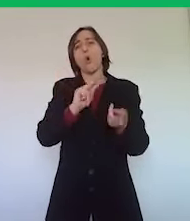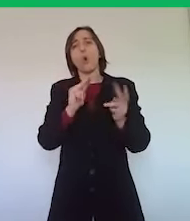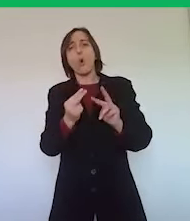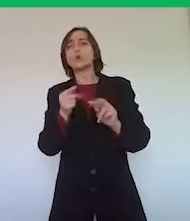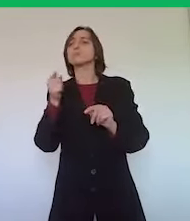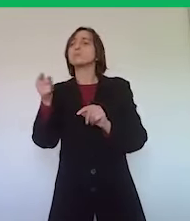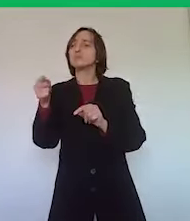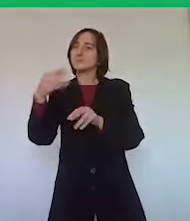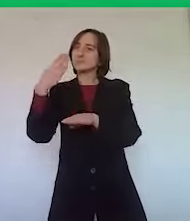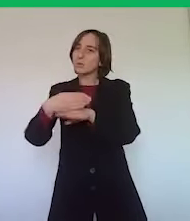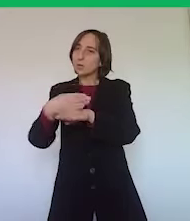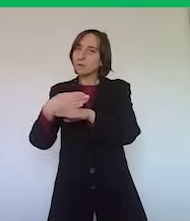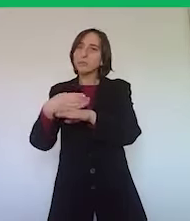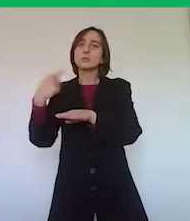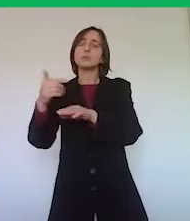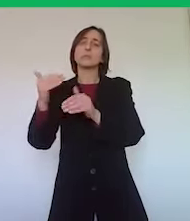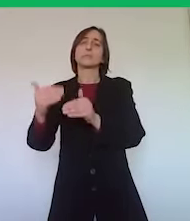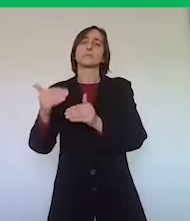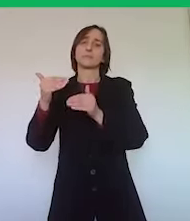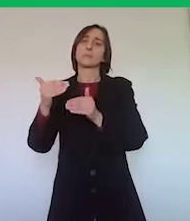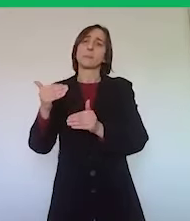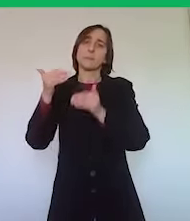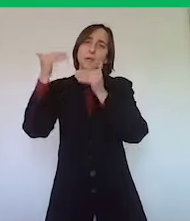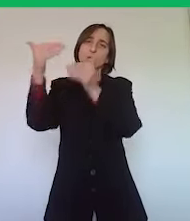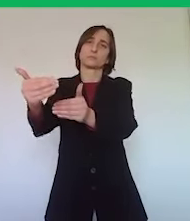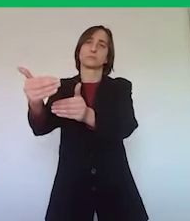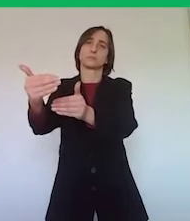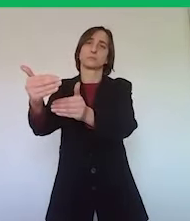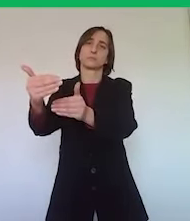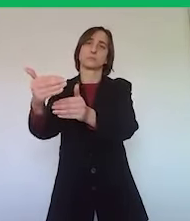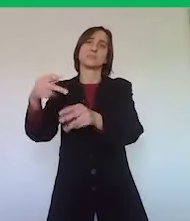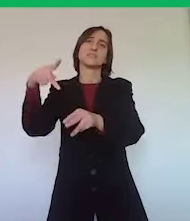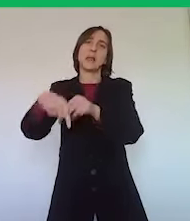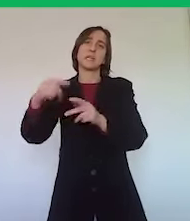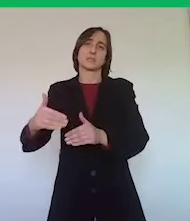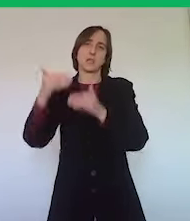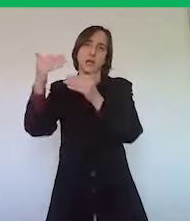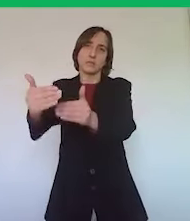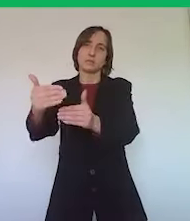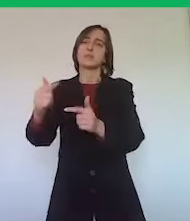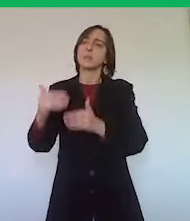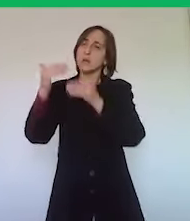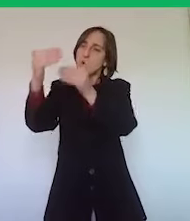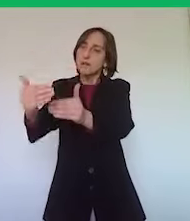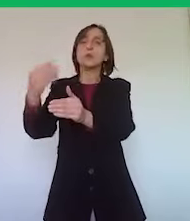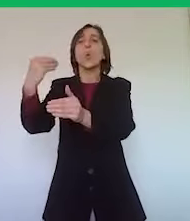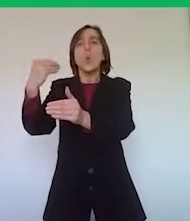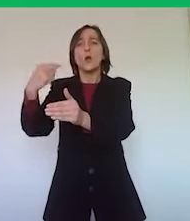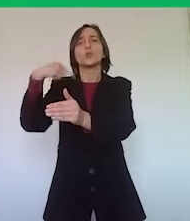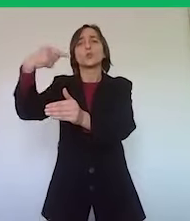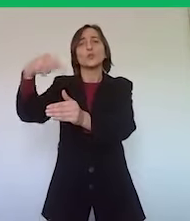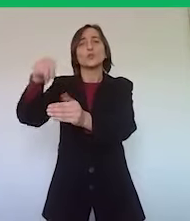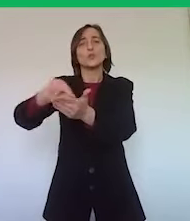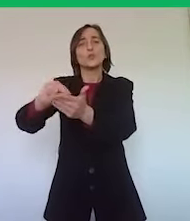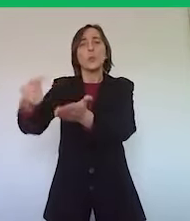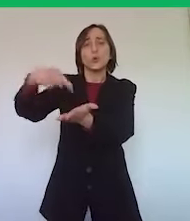trasleremo in avanti l'utilizzo di questo abbonamento quando ripartiranno le scuole o quando ripartiranno le attività